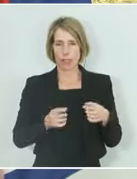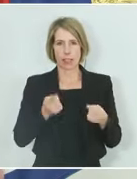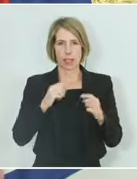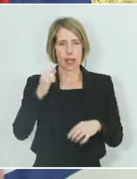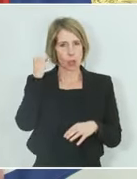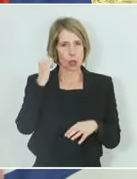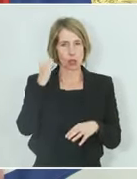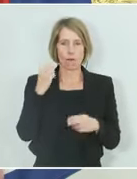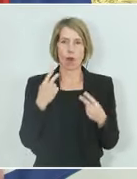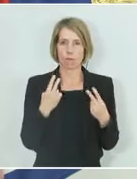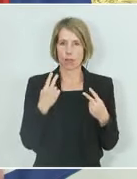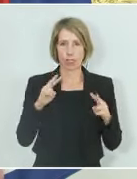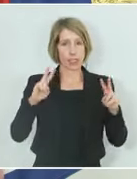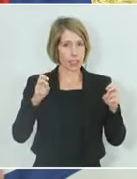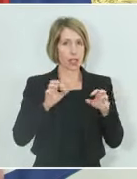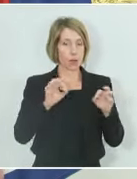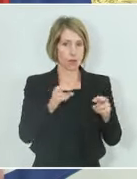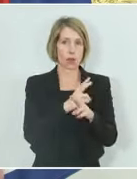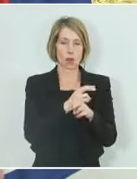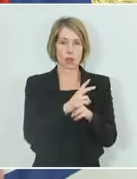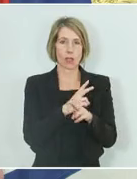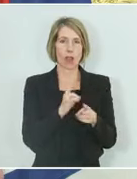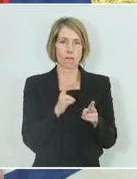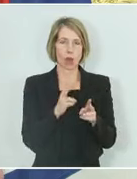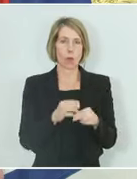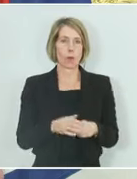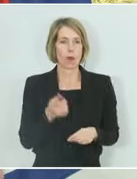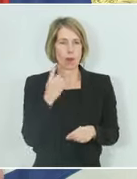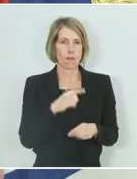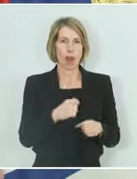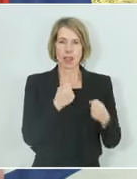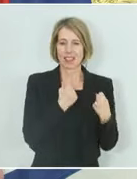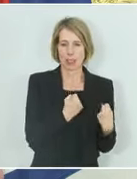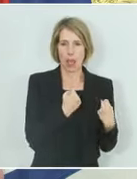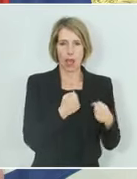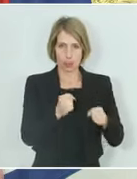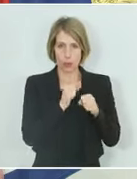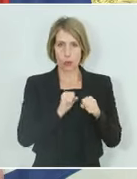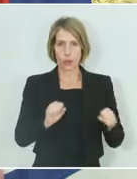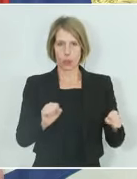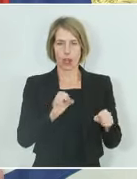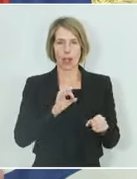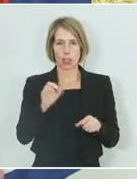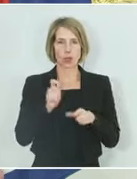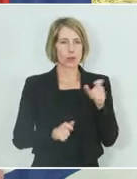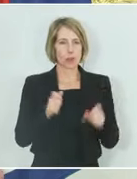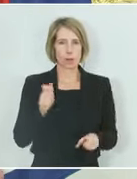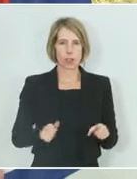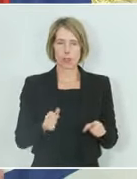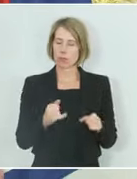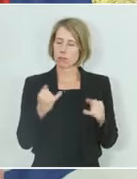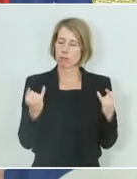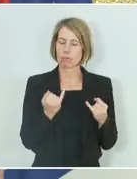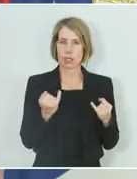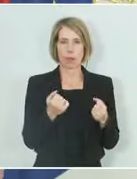ein zentrales Thema auch für Österreich war, weil Sicherheit und Freiheit für Menschen unabdingbar sind.